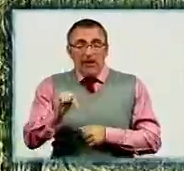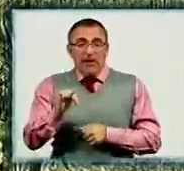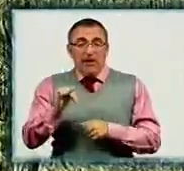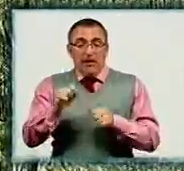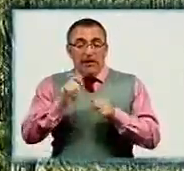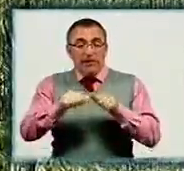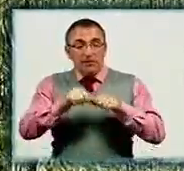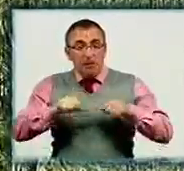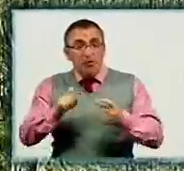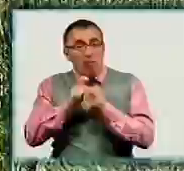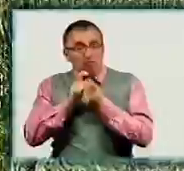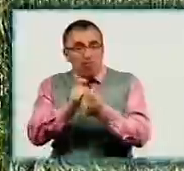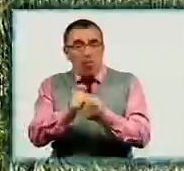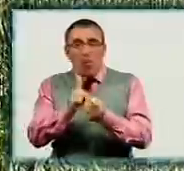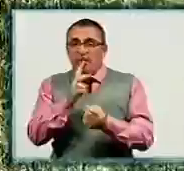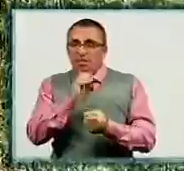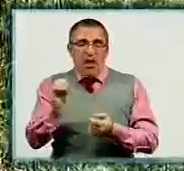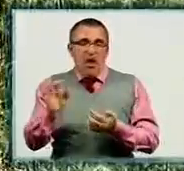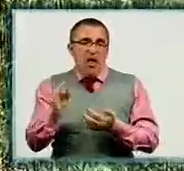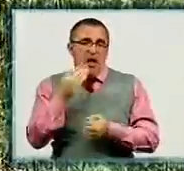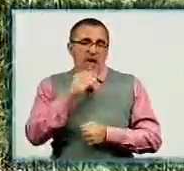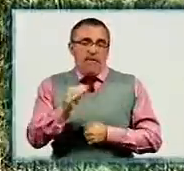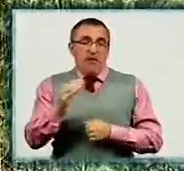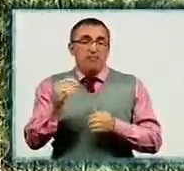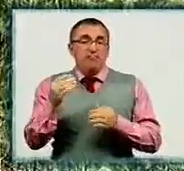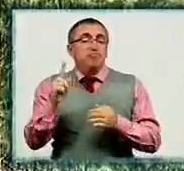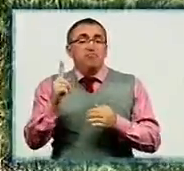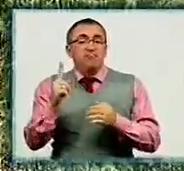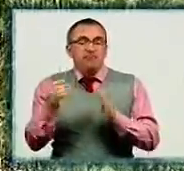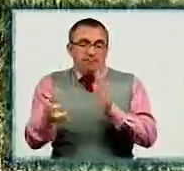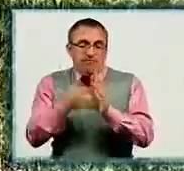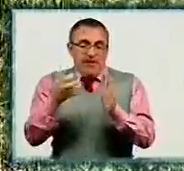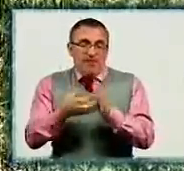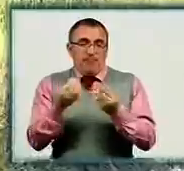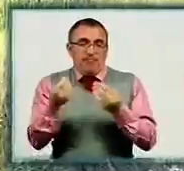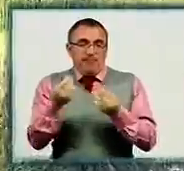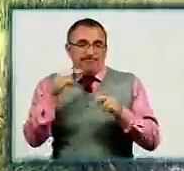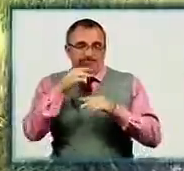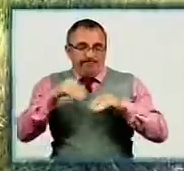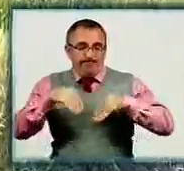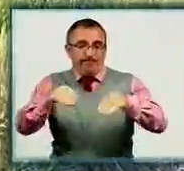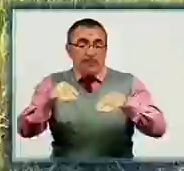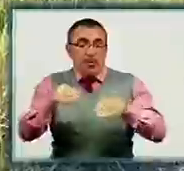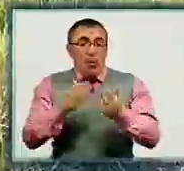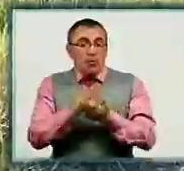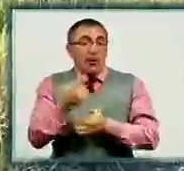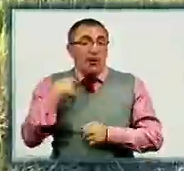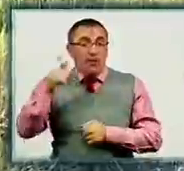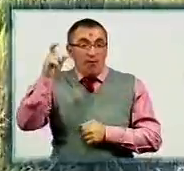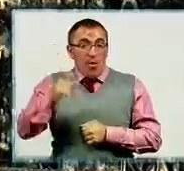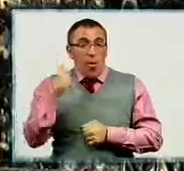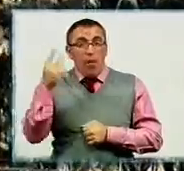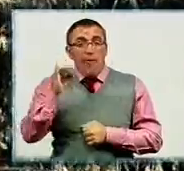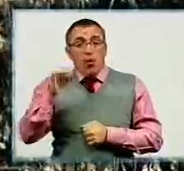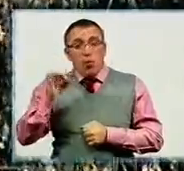інспекції, в області бореться неефективно. Переважно через брак фінансів на дороговартісні гербіцини. Очільник Кіровоградщини доручив облафтодору та